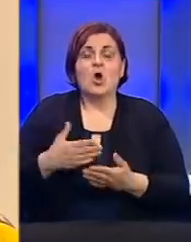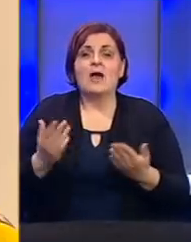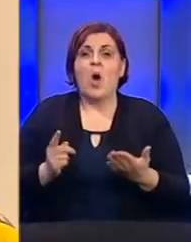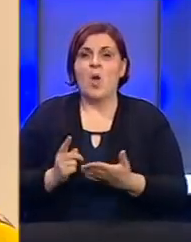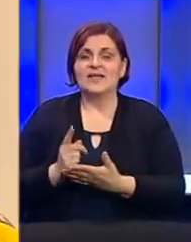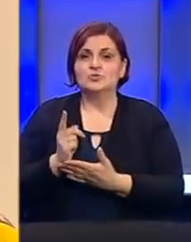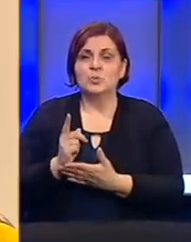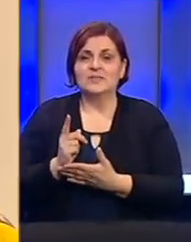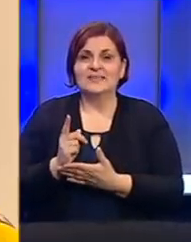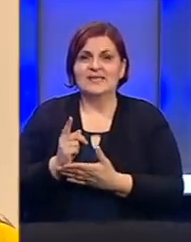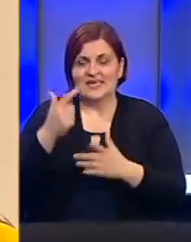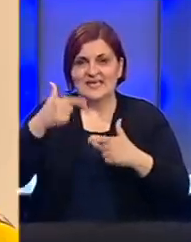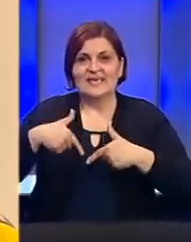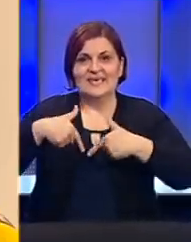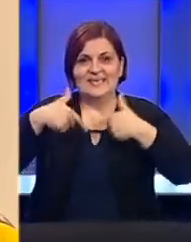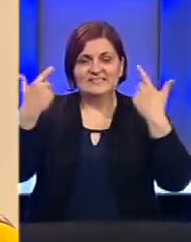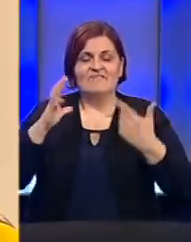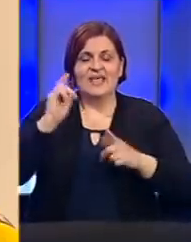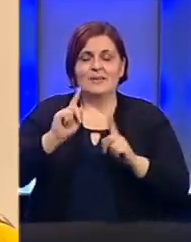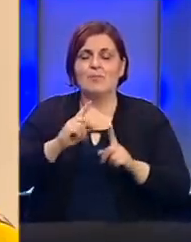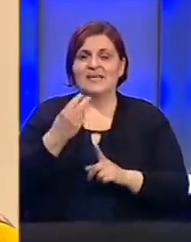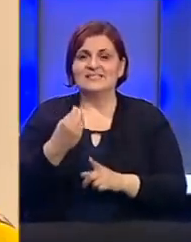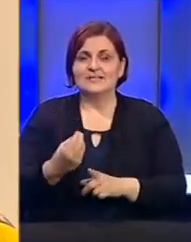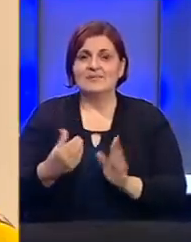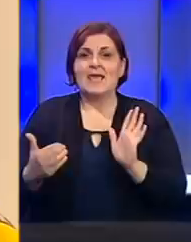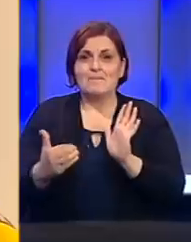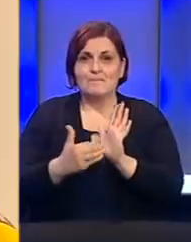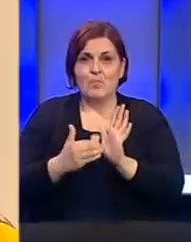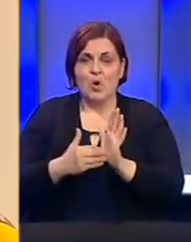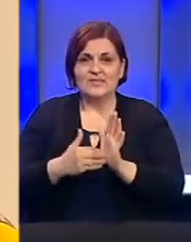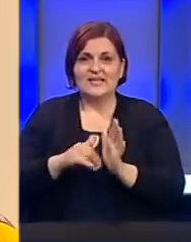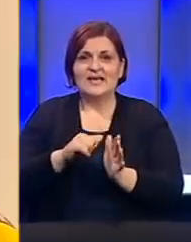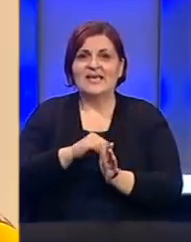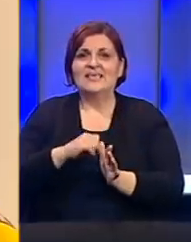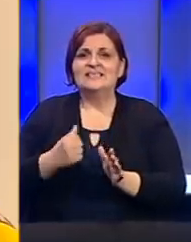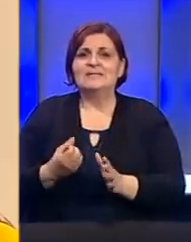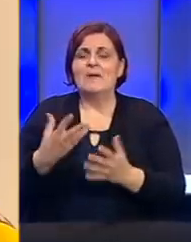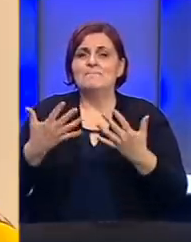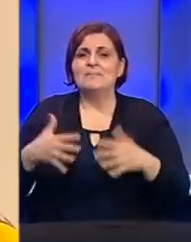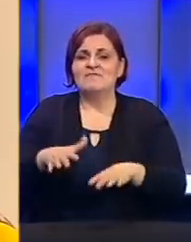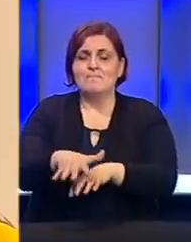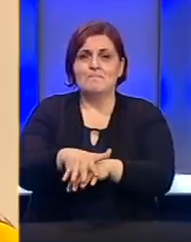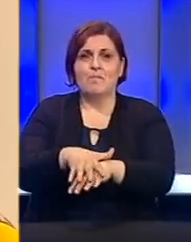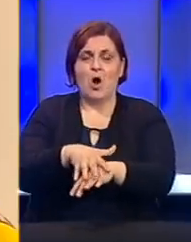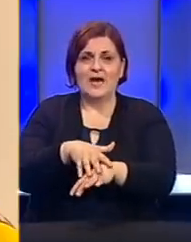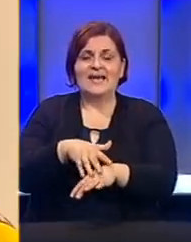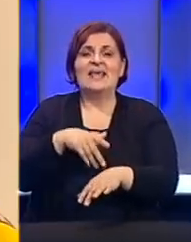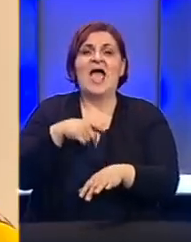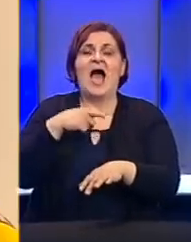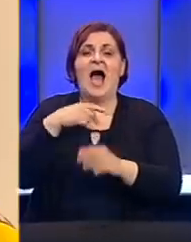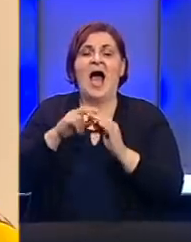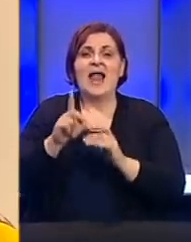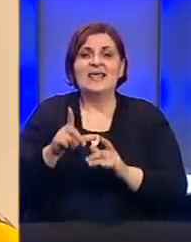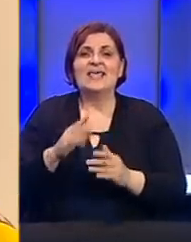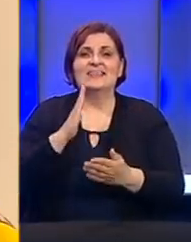rezultat svjesnosti vlade Republike Srpske da je neophodno da se samo i privreda pokrene, ali također